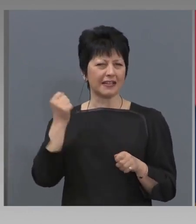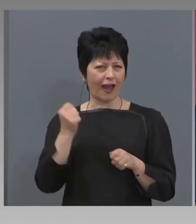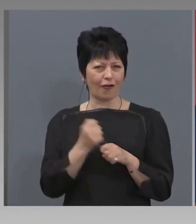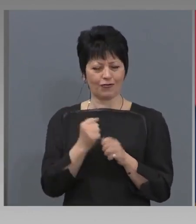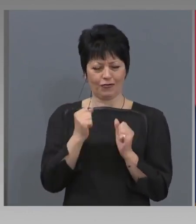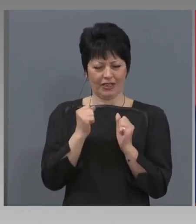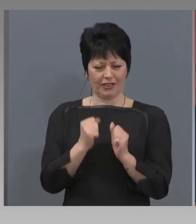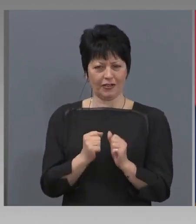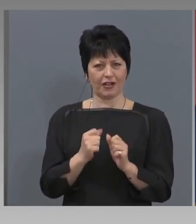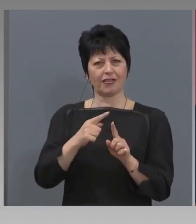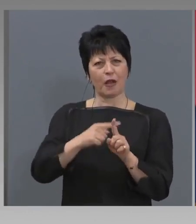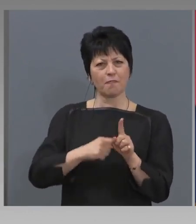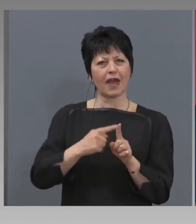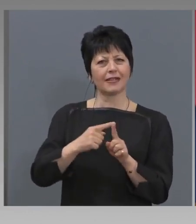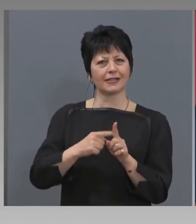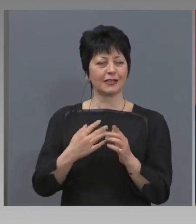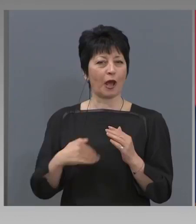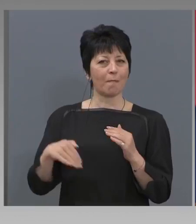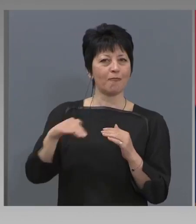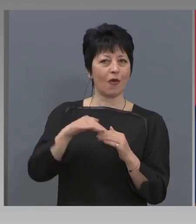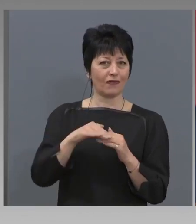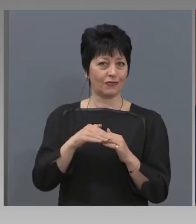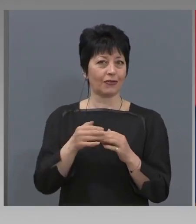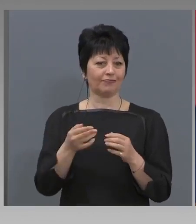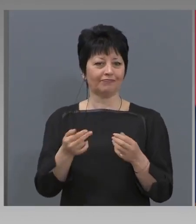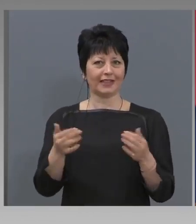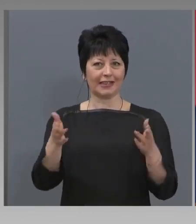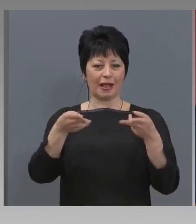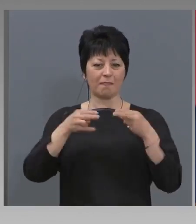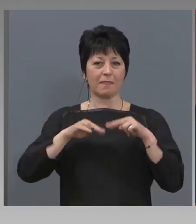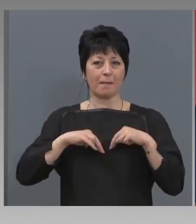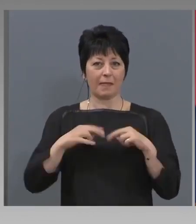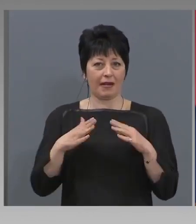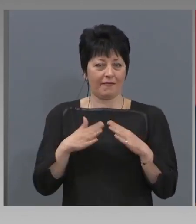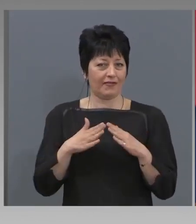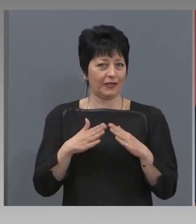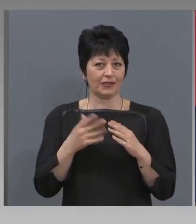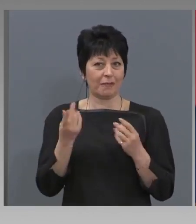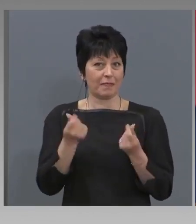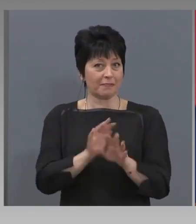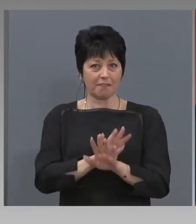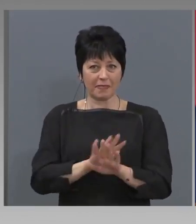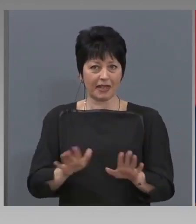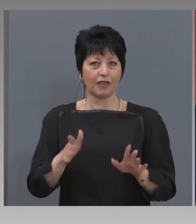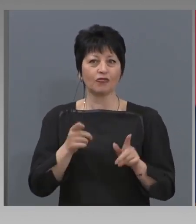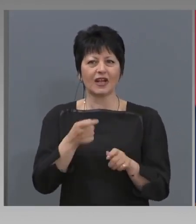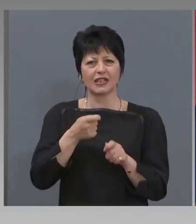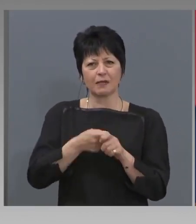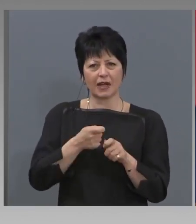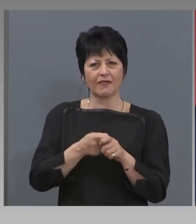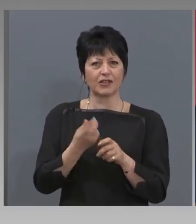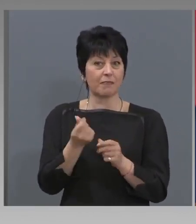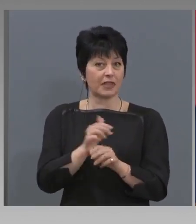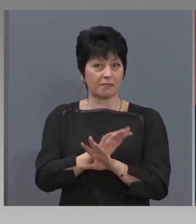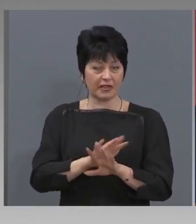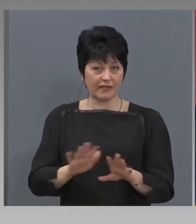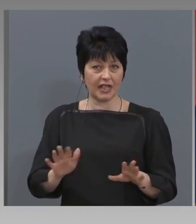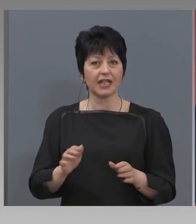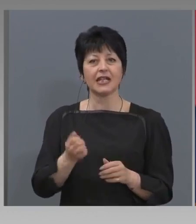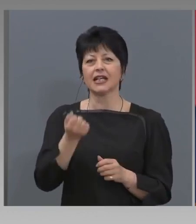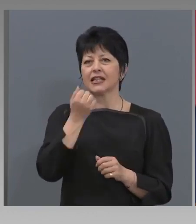повече, за да прибереме без пари. Тогава без пари всичко се правише. Селската продукция с